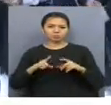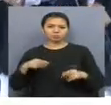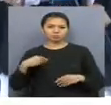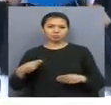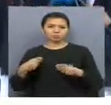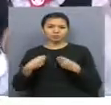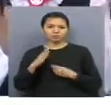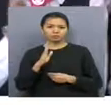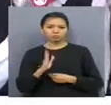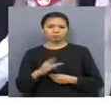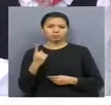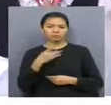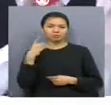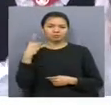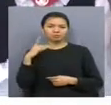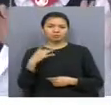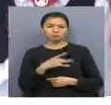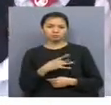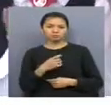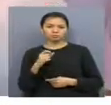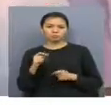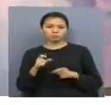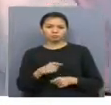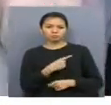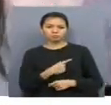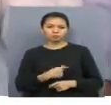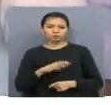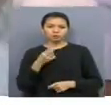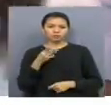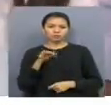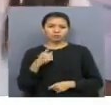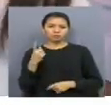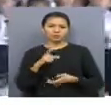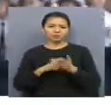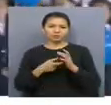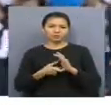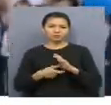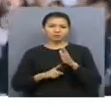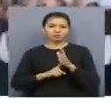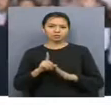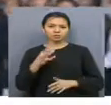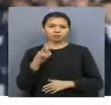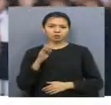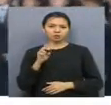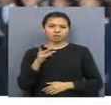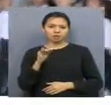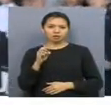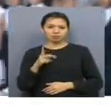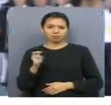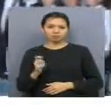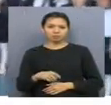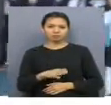берілмек. Алғашқы қоңырауды алтын белгеге өміткер Арлан Айтвайппен бірінші сыныпқа қадам басқан жұлдыз Маралбекс оқытыр.